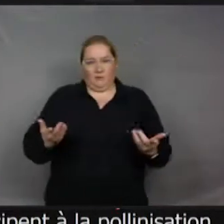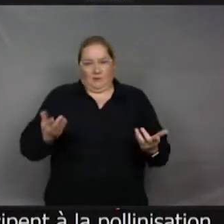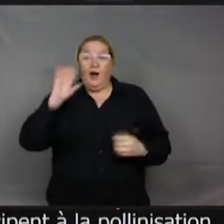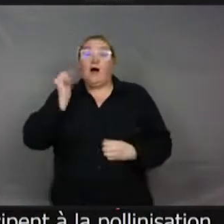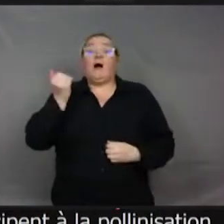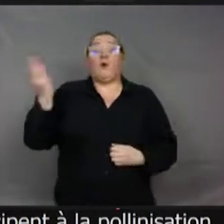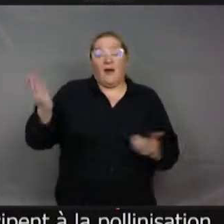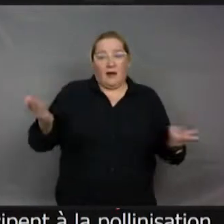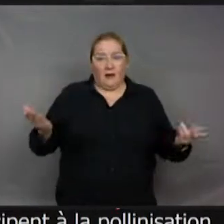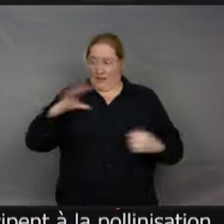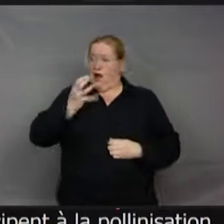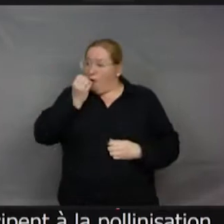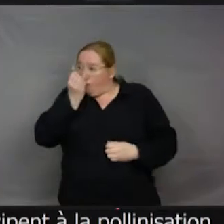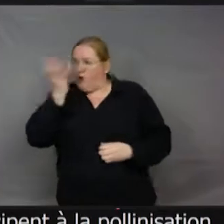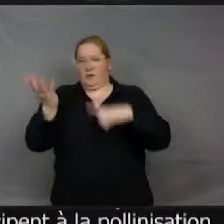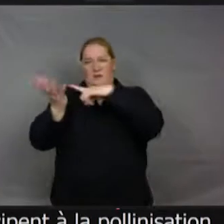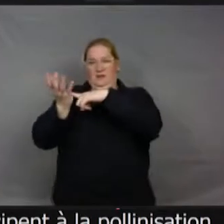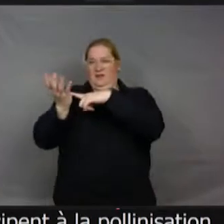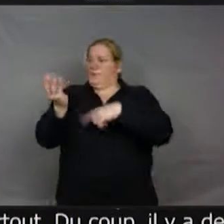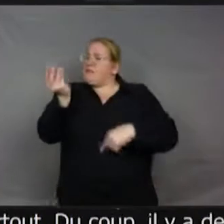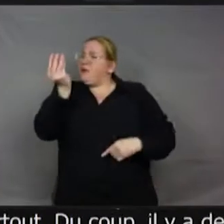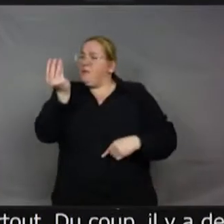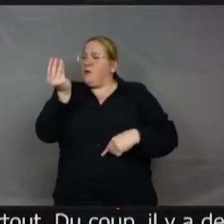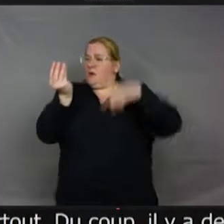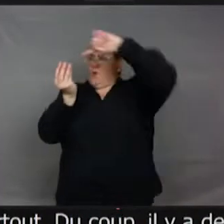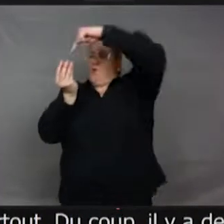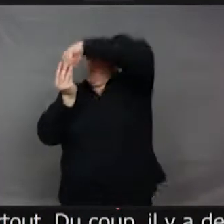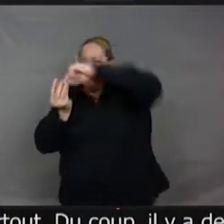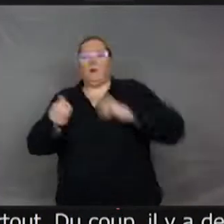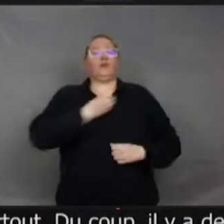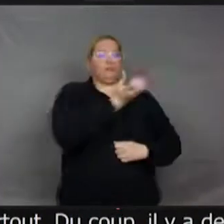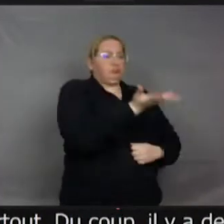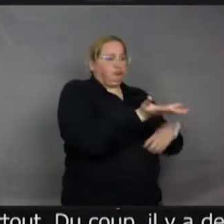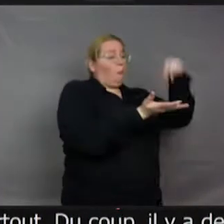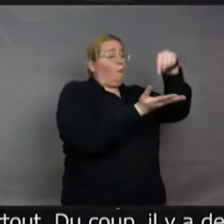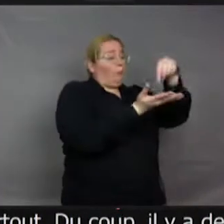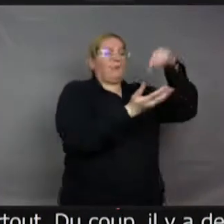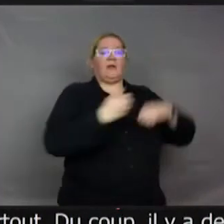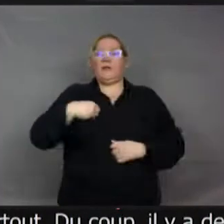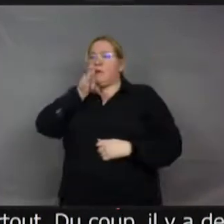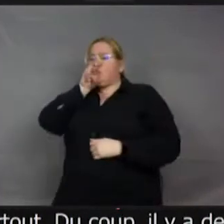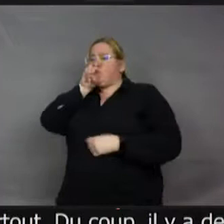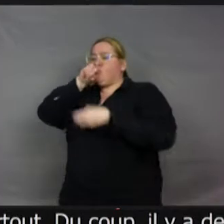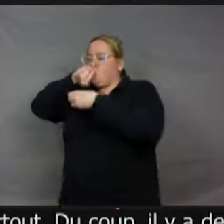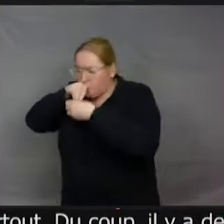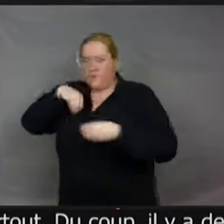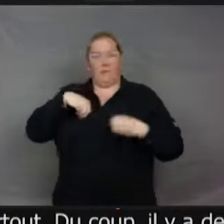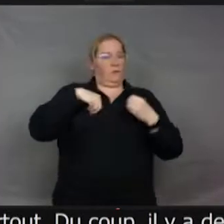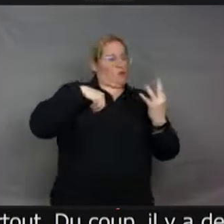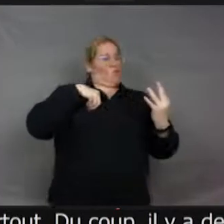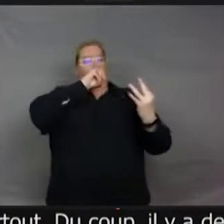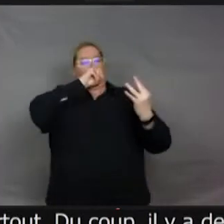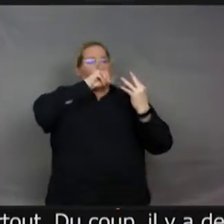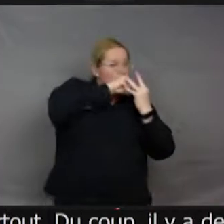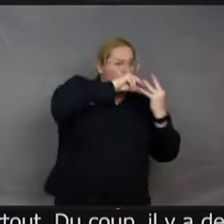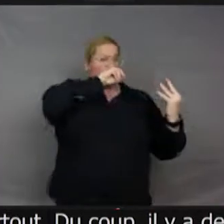il y a des fleurs très peu profondes, des fleurs très profondes, et donc il y a des insectes qui ont une toute petite bouche, des insectes qui une grande bouche. Donc une abeille, par exemple, ne va